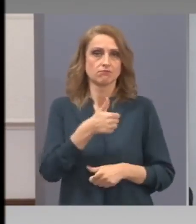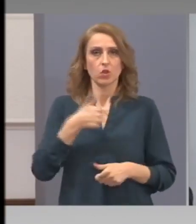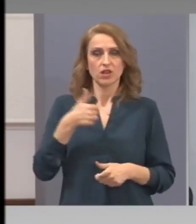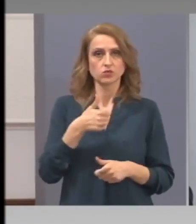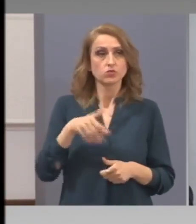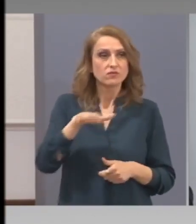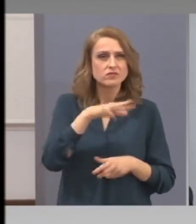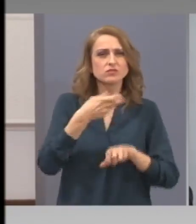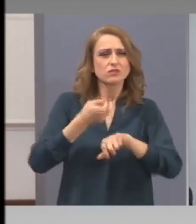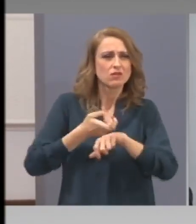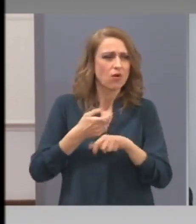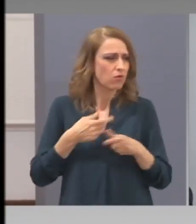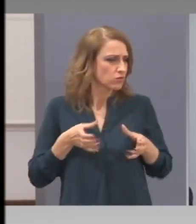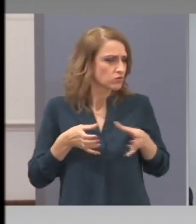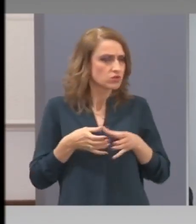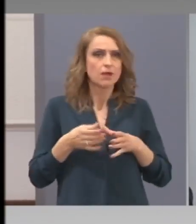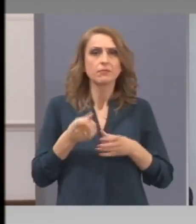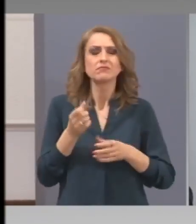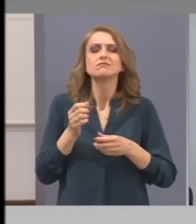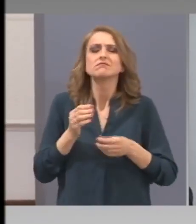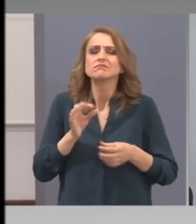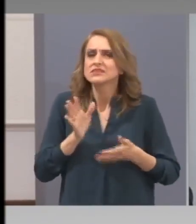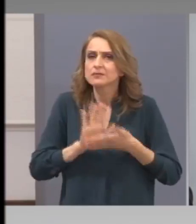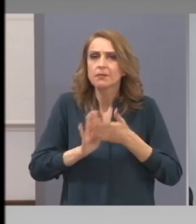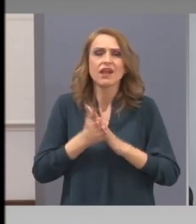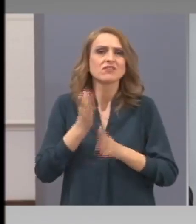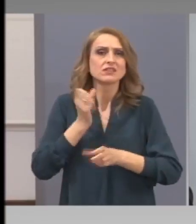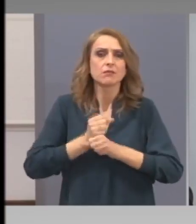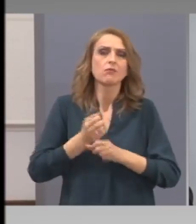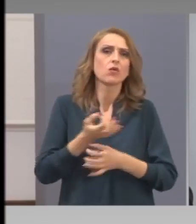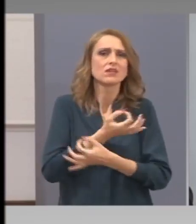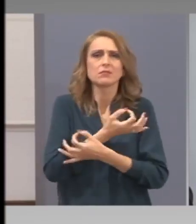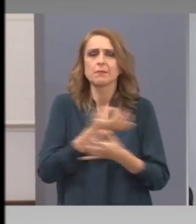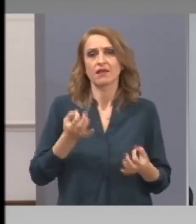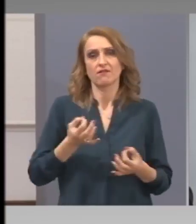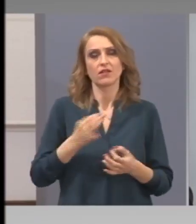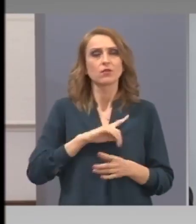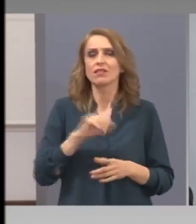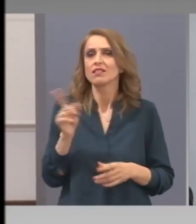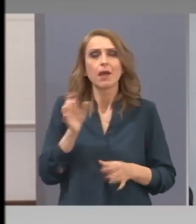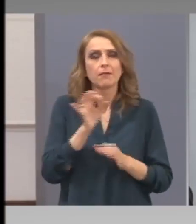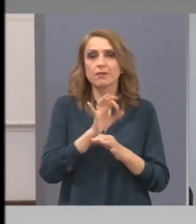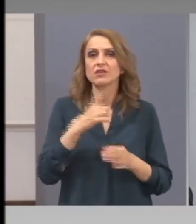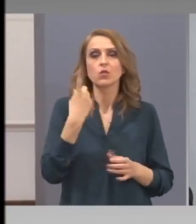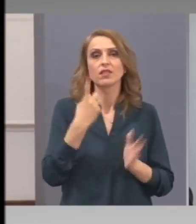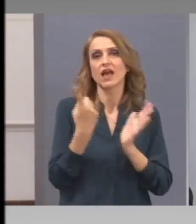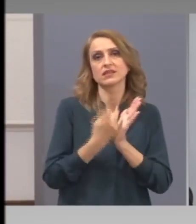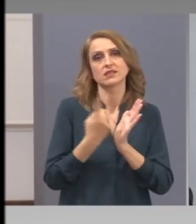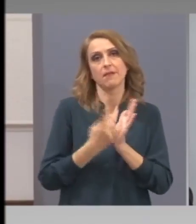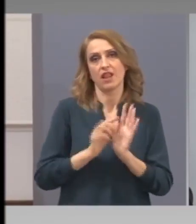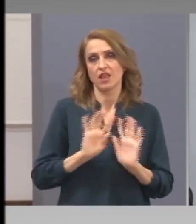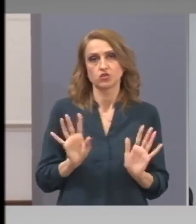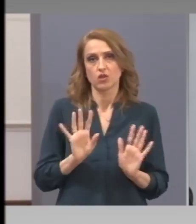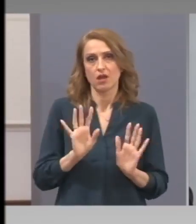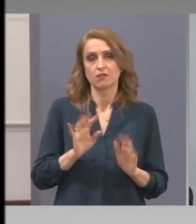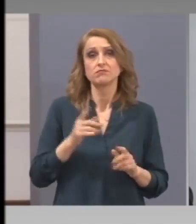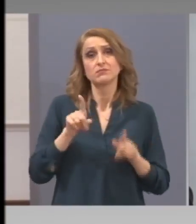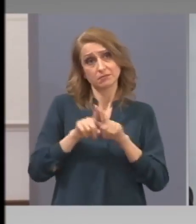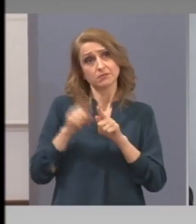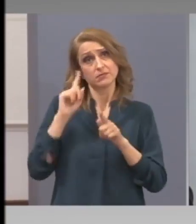перфектно. Нямам една забележка към тях. А мисля, че и обществото,